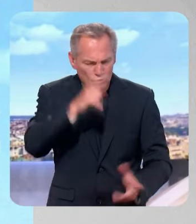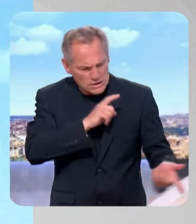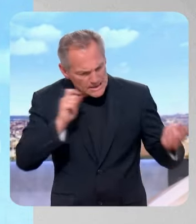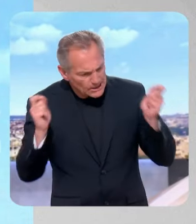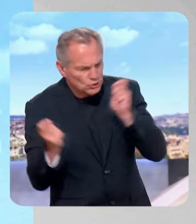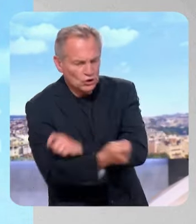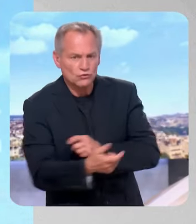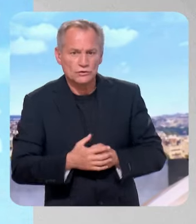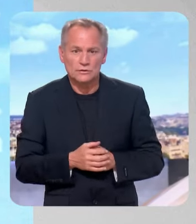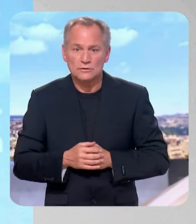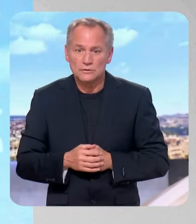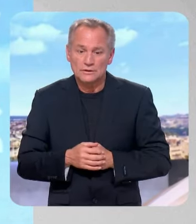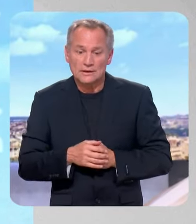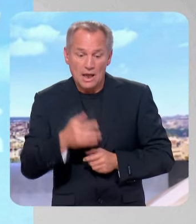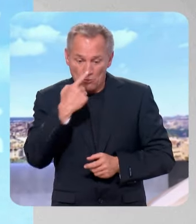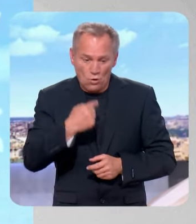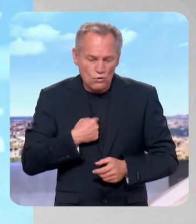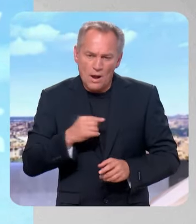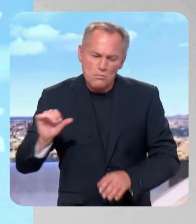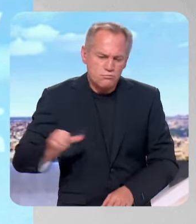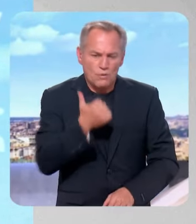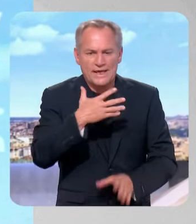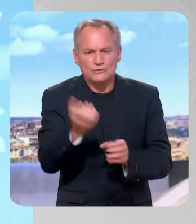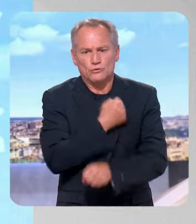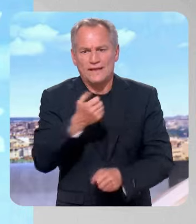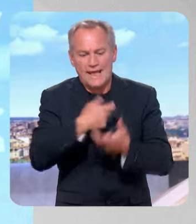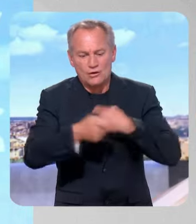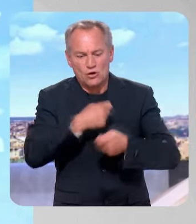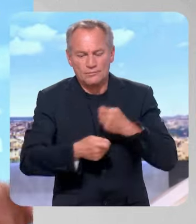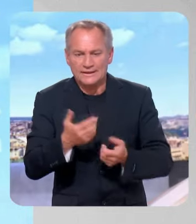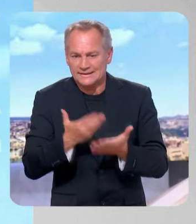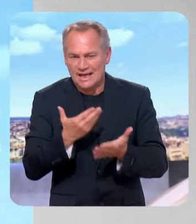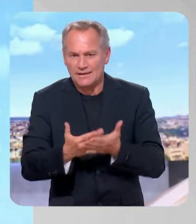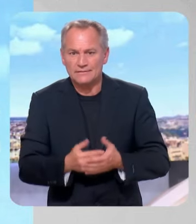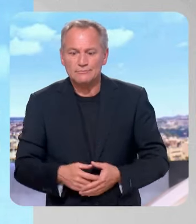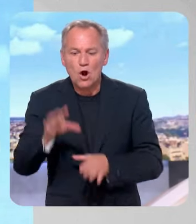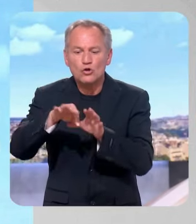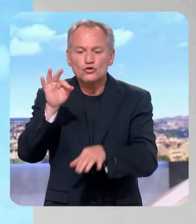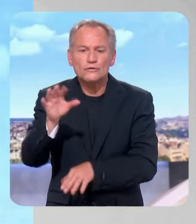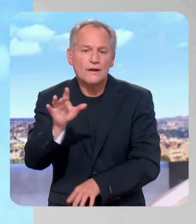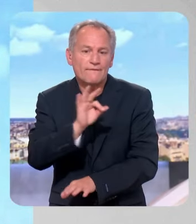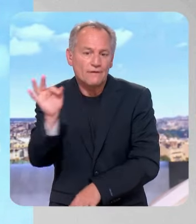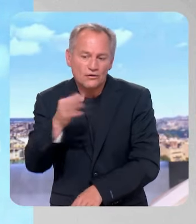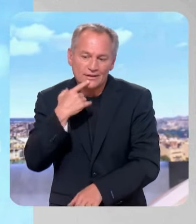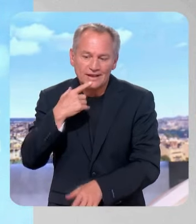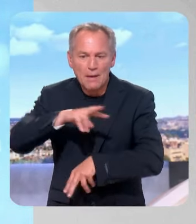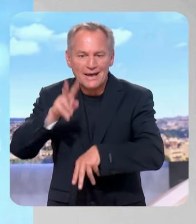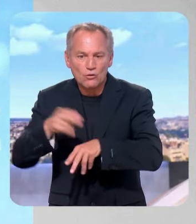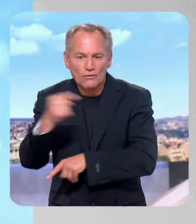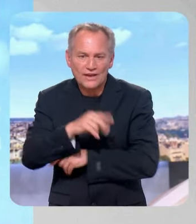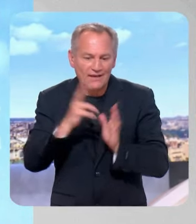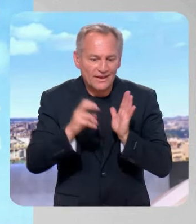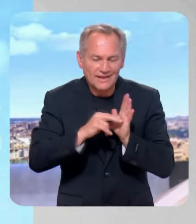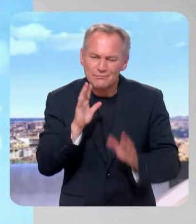le plus grand succès de notre politique économique, il est là. Et c'est ce qu'il faut lire derrière Chouche France, ce n pas simplement d'avoir des patrons qui viennent à Versailles, ce n pas ça le sujet.